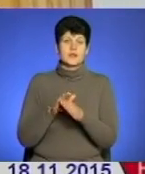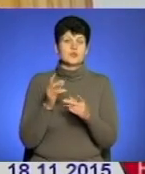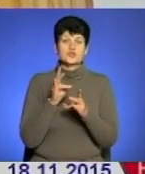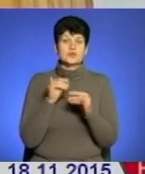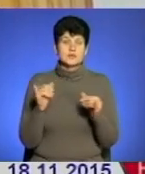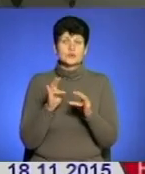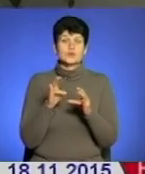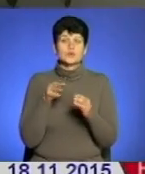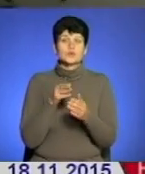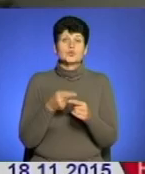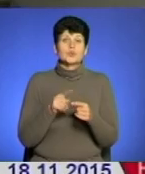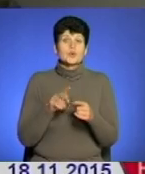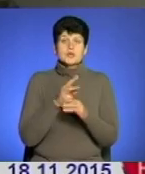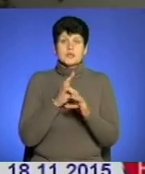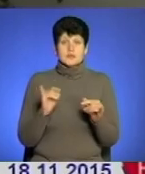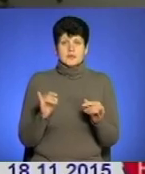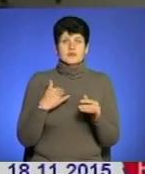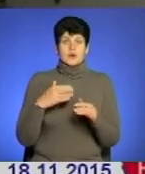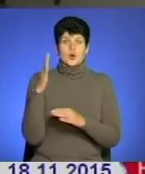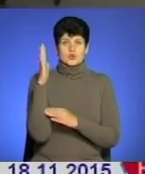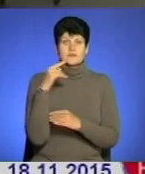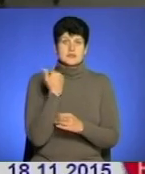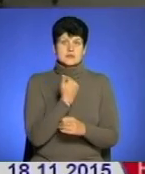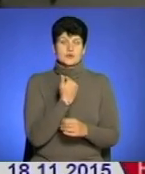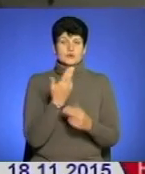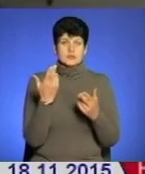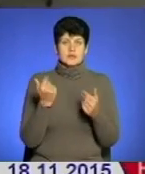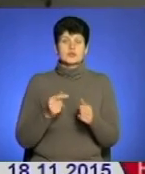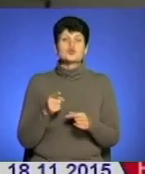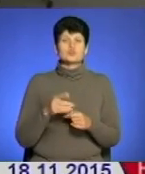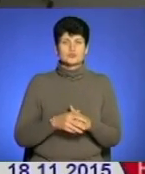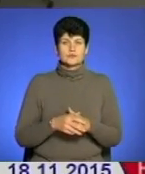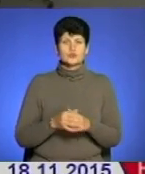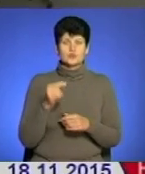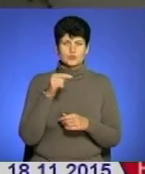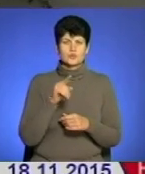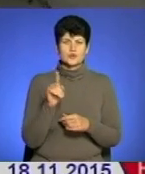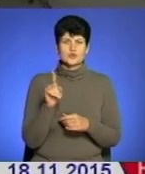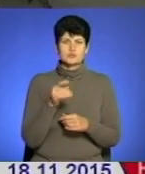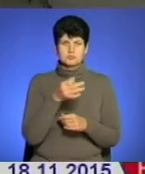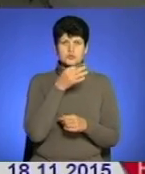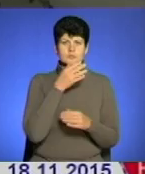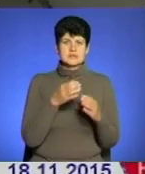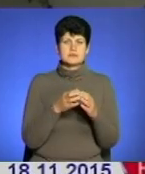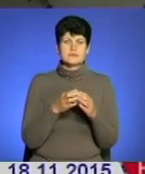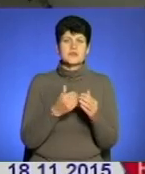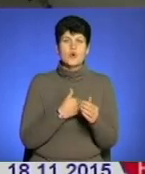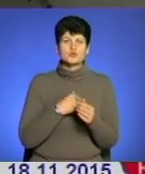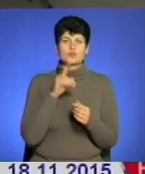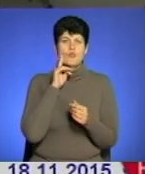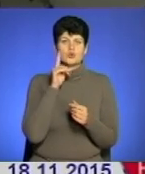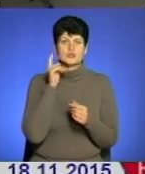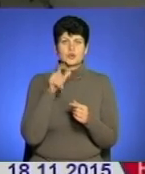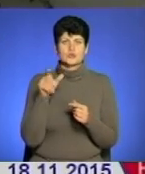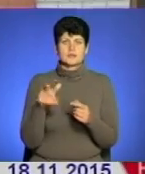йдемо, побачимо. Ви голосували за нього? Так, я голосувала за нього. Чому? Все-таки тому, що подобається партії? Молодий, я хочу, молоді